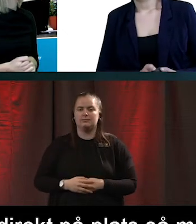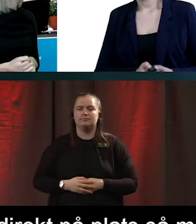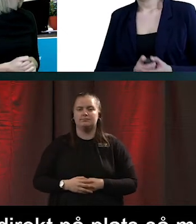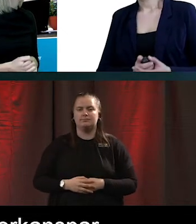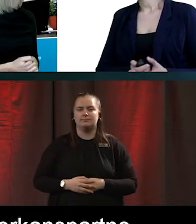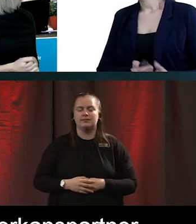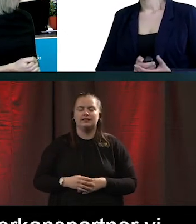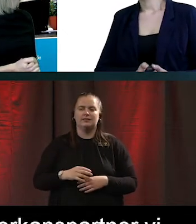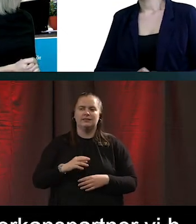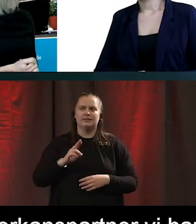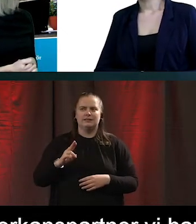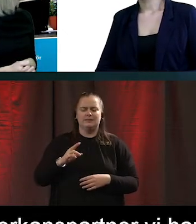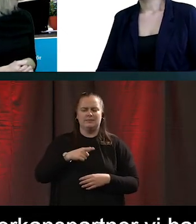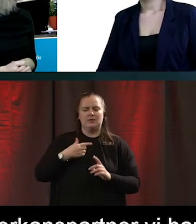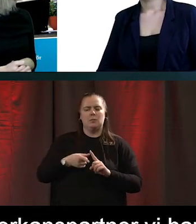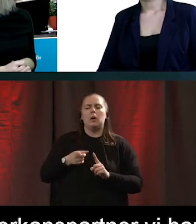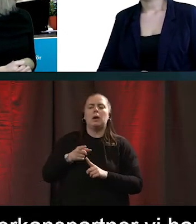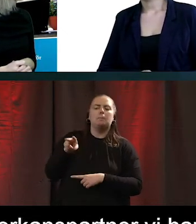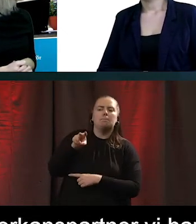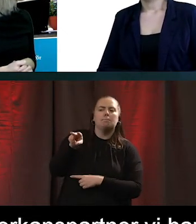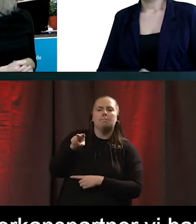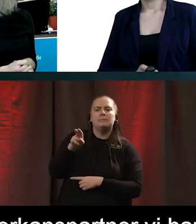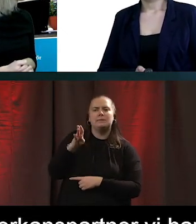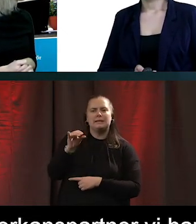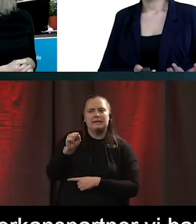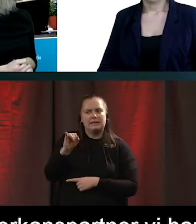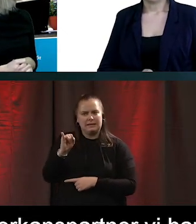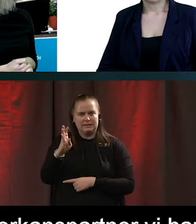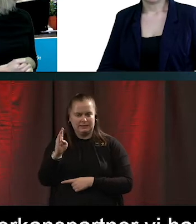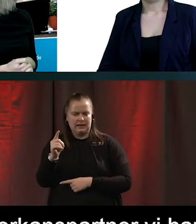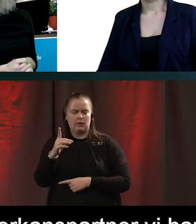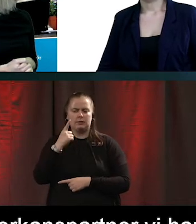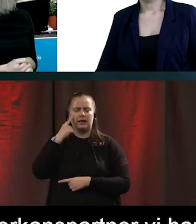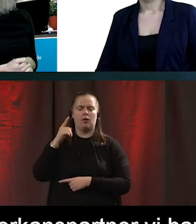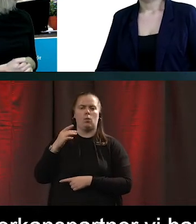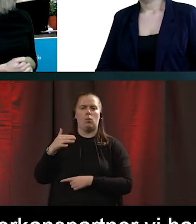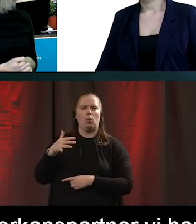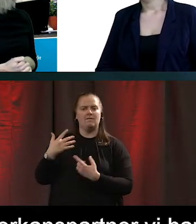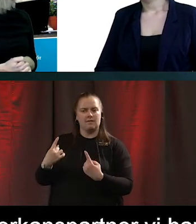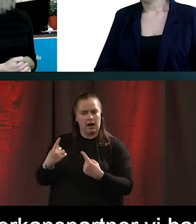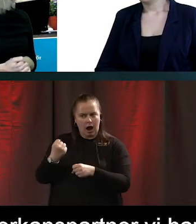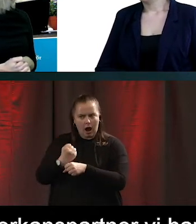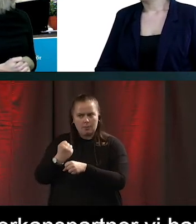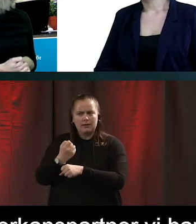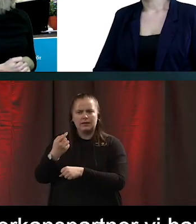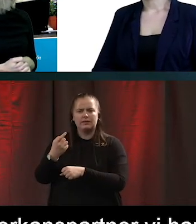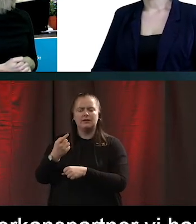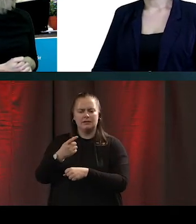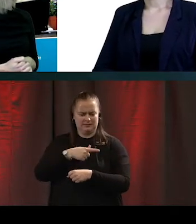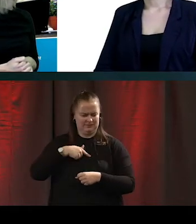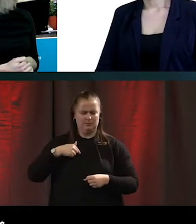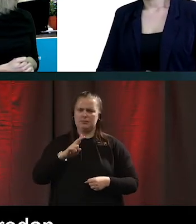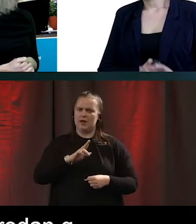Vi började titta lite på Digidel. Och så tänkte vi att allt det här fantastiska arbete, det gör ju vi redan idag på våra